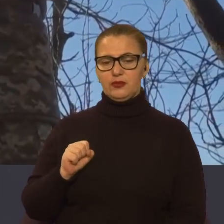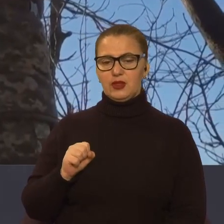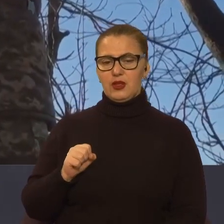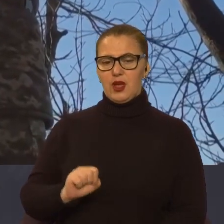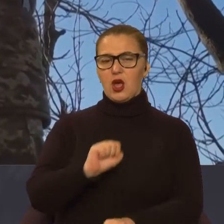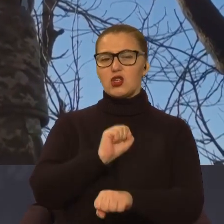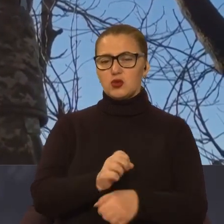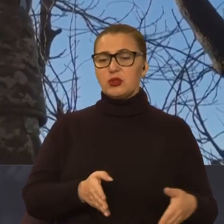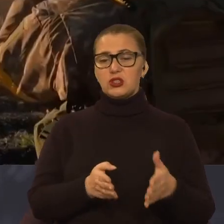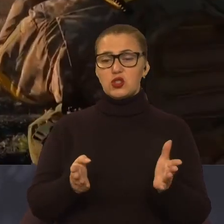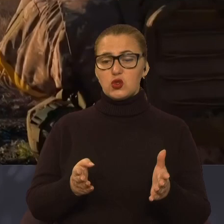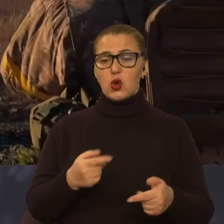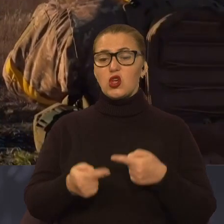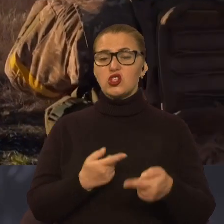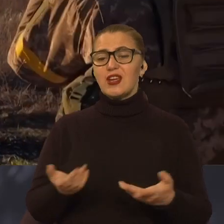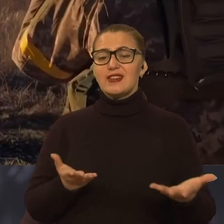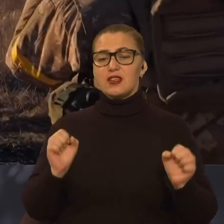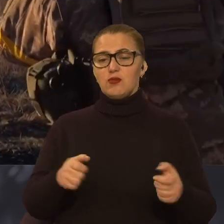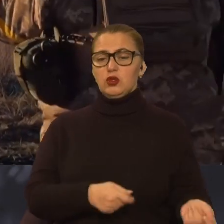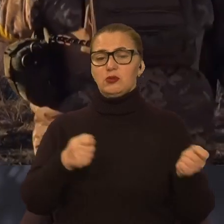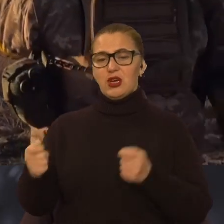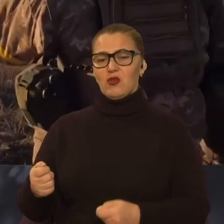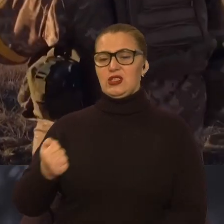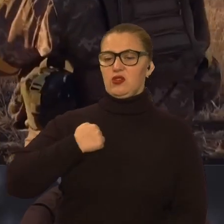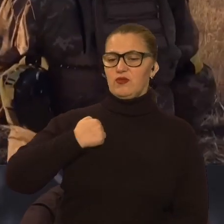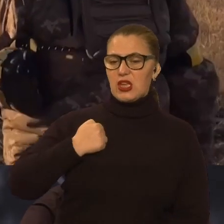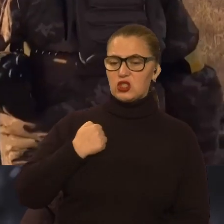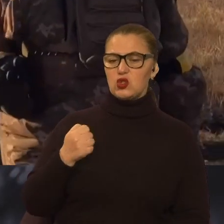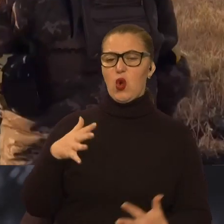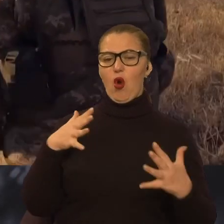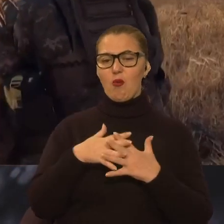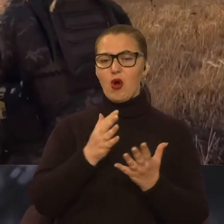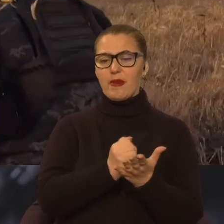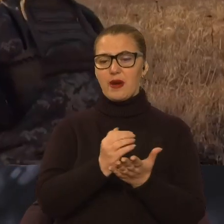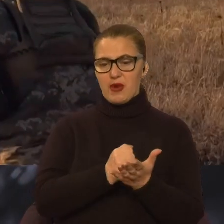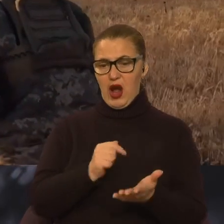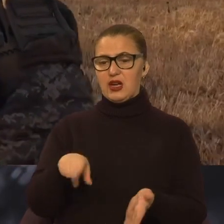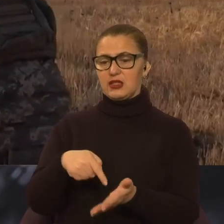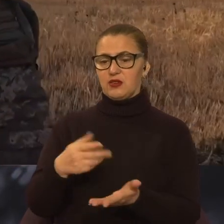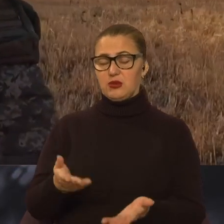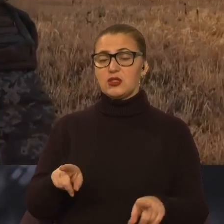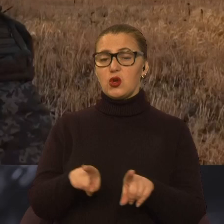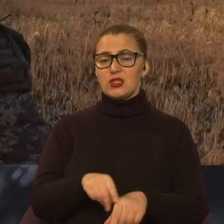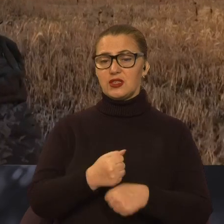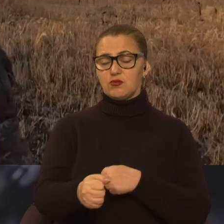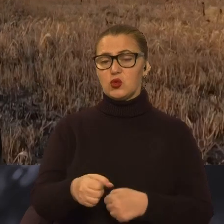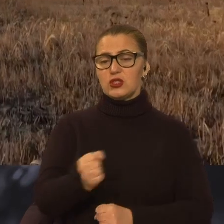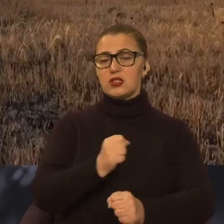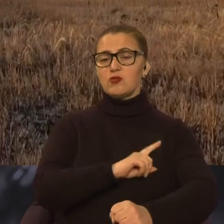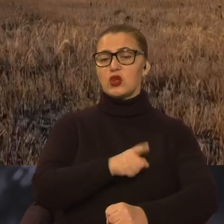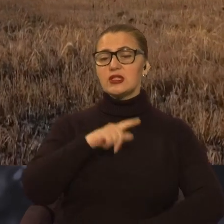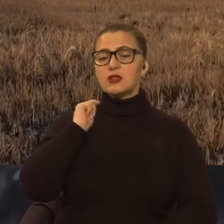доставлятися особовий склад, доставлятися боєприпаси до міста. І тим самим змусити Збройні сили